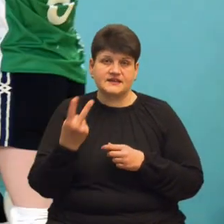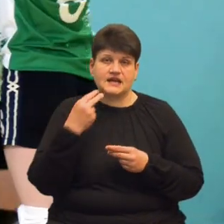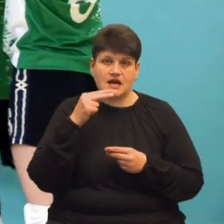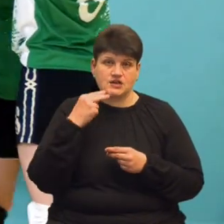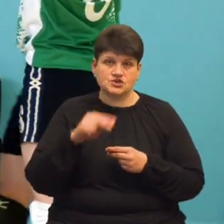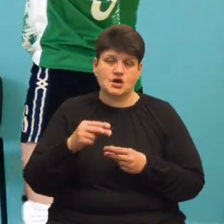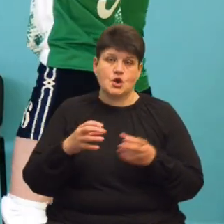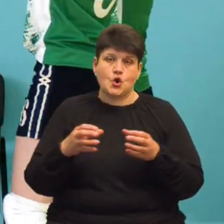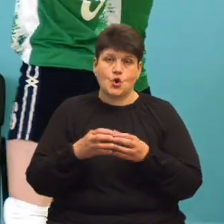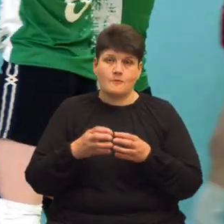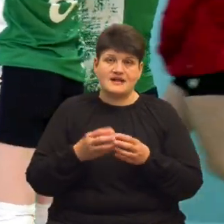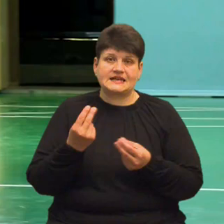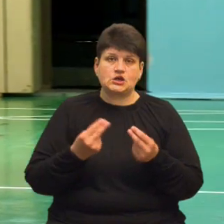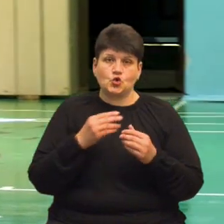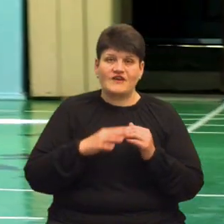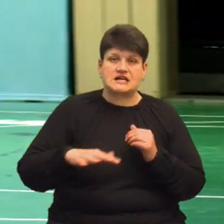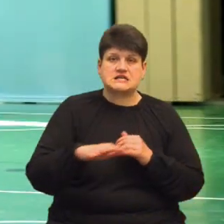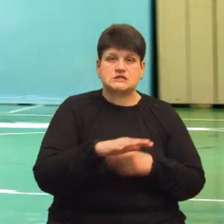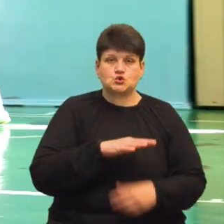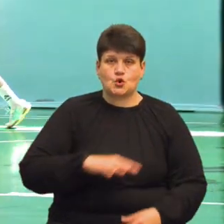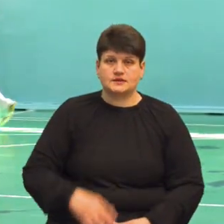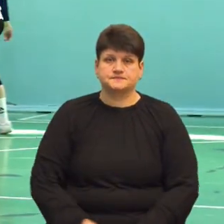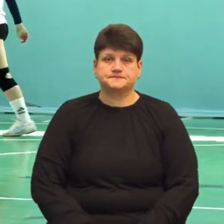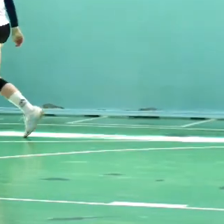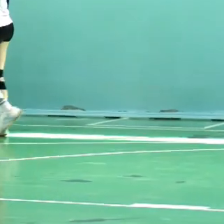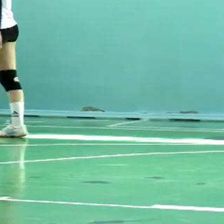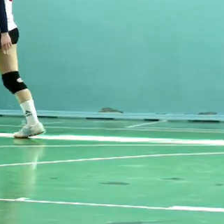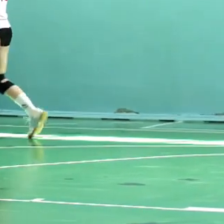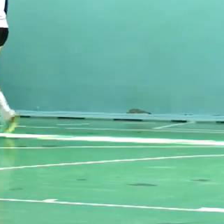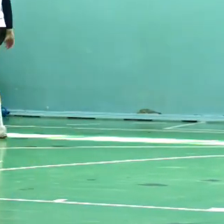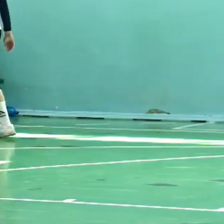Тарас Бурак, Оксана Галіяш, Суспільне новини. Тернопіль.